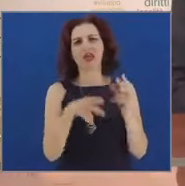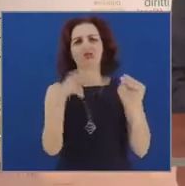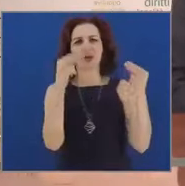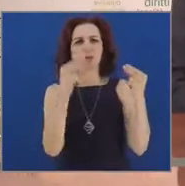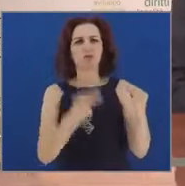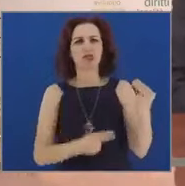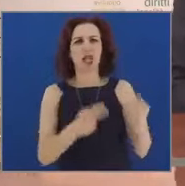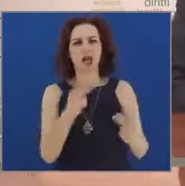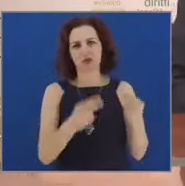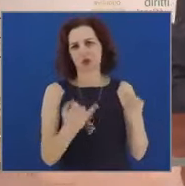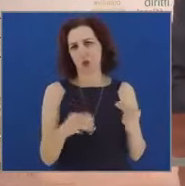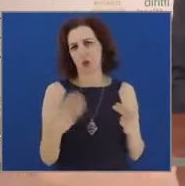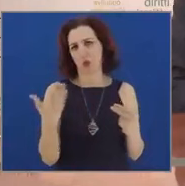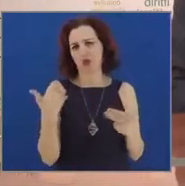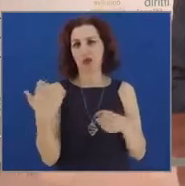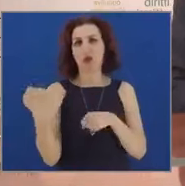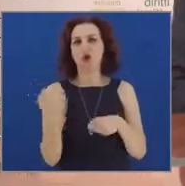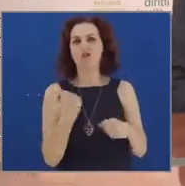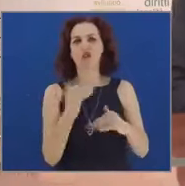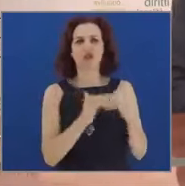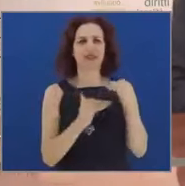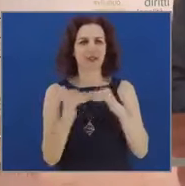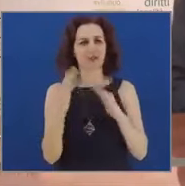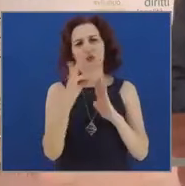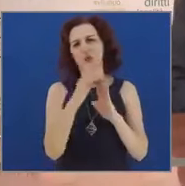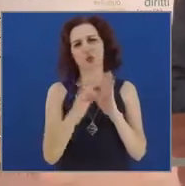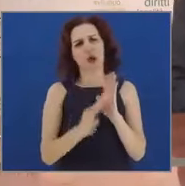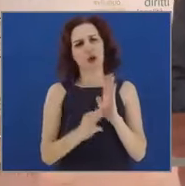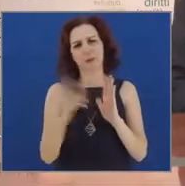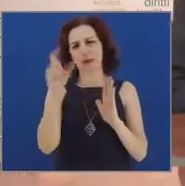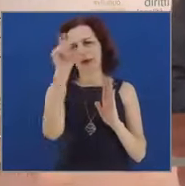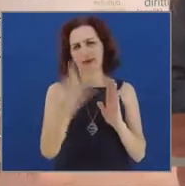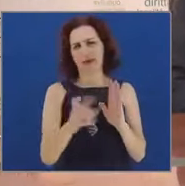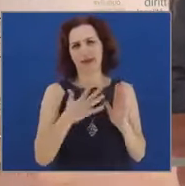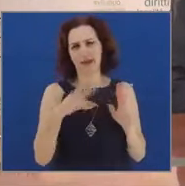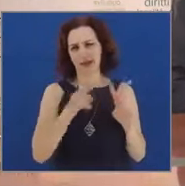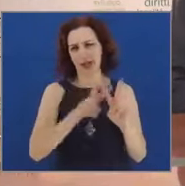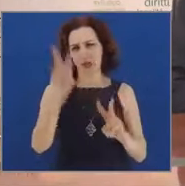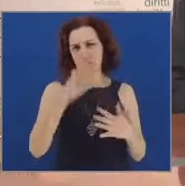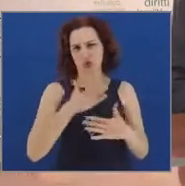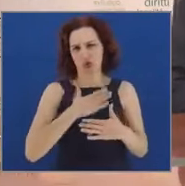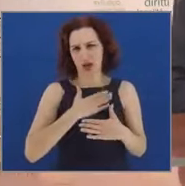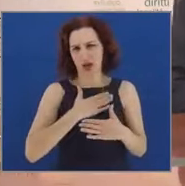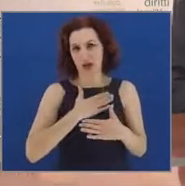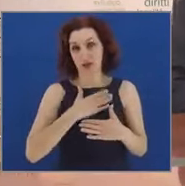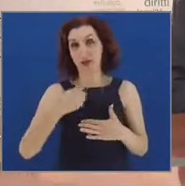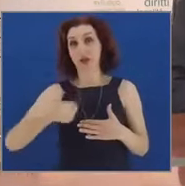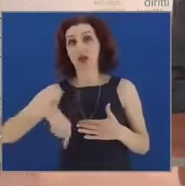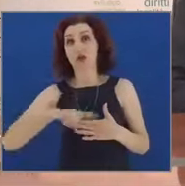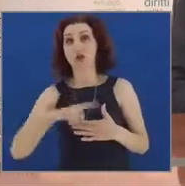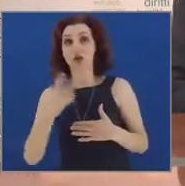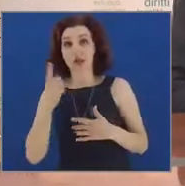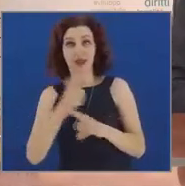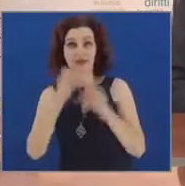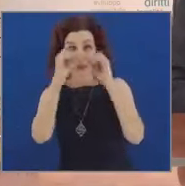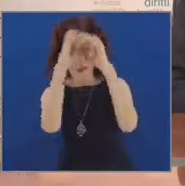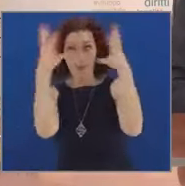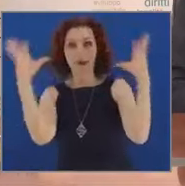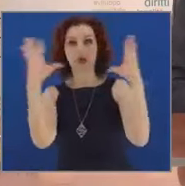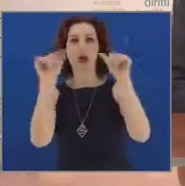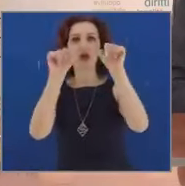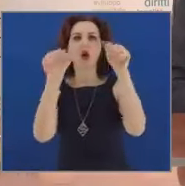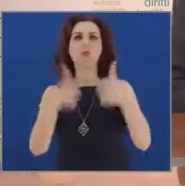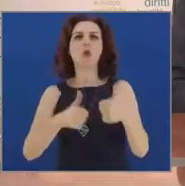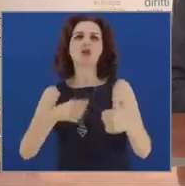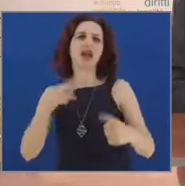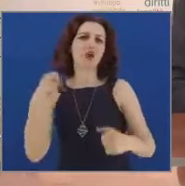Infrastrutture e da altre norme nazionali, noi dovevamo anche immaginare un modello di velocizzazione per la realizzazione di